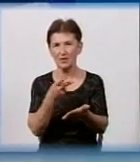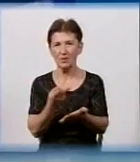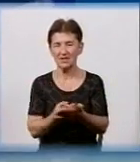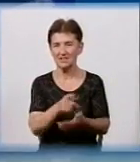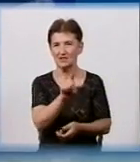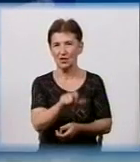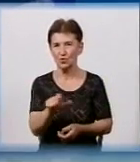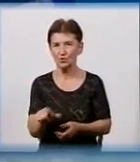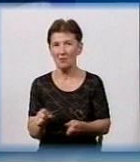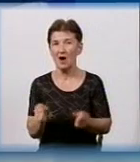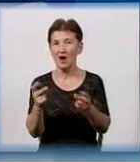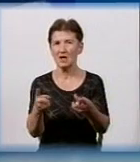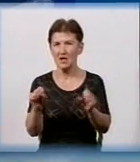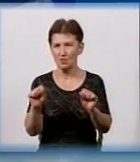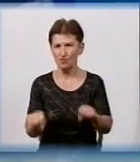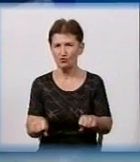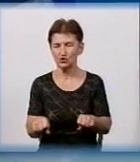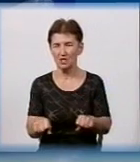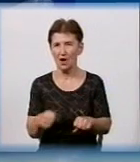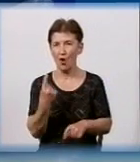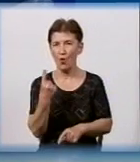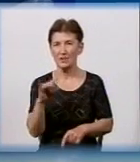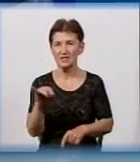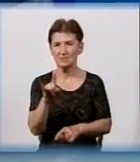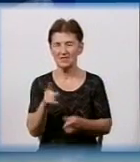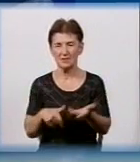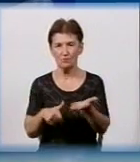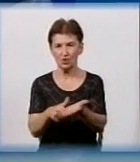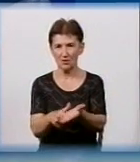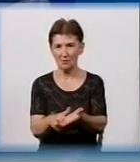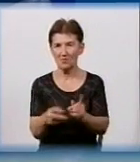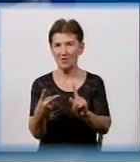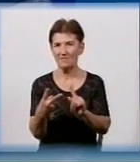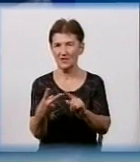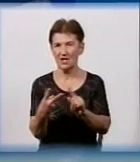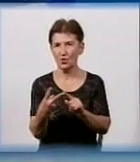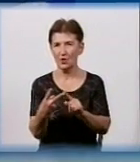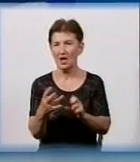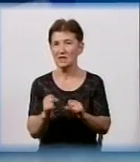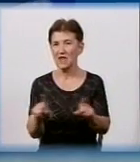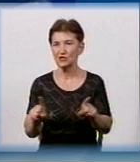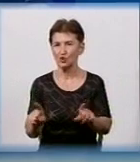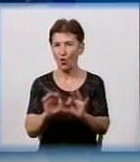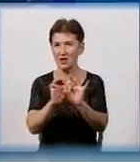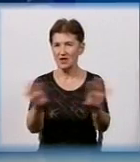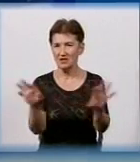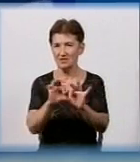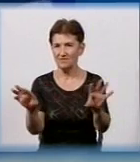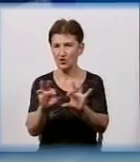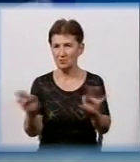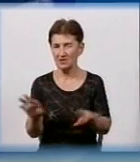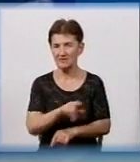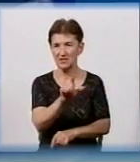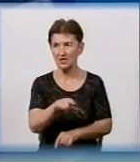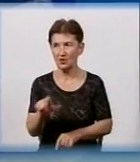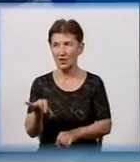можна бороться. Один із способів. Вторе, на що ми направимо, опять же, інформування людей. І третій